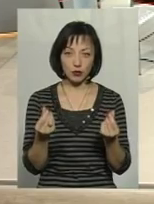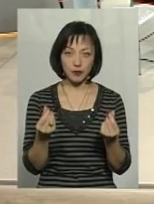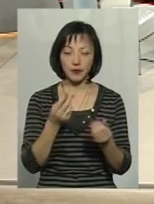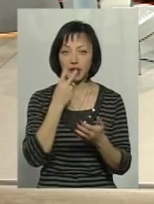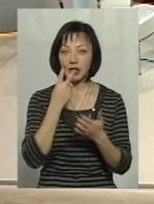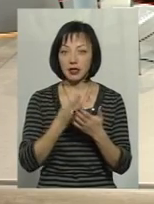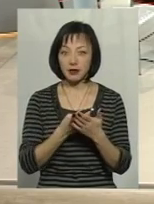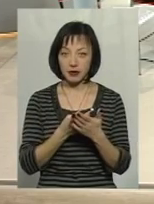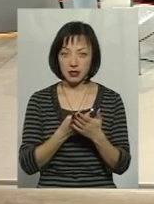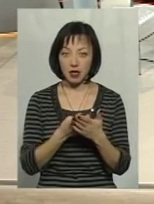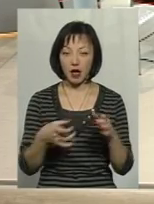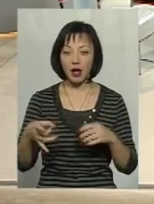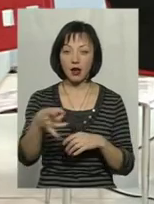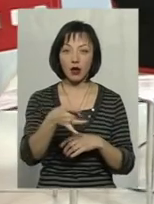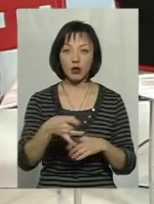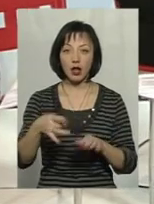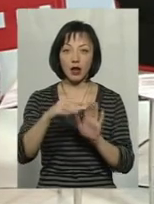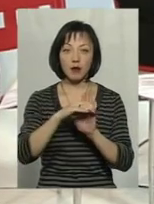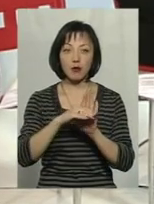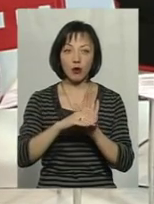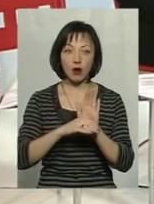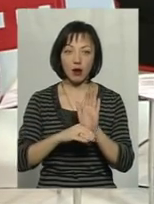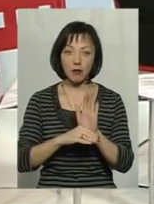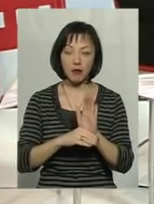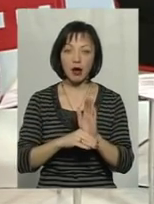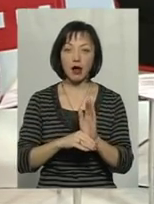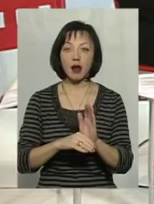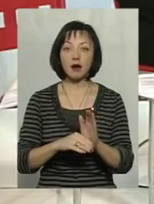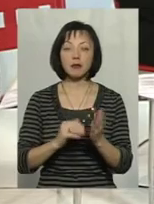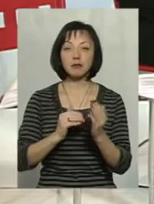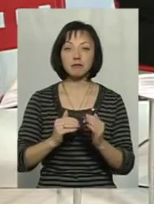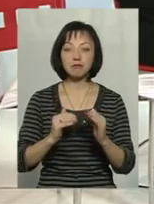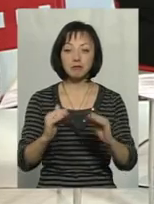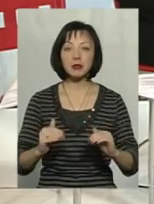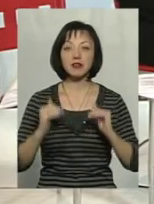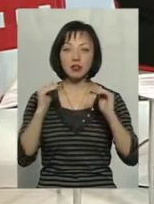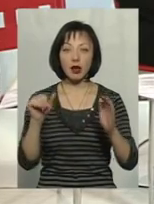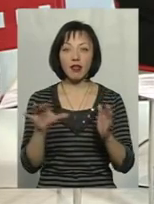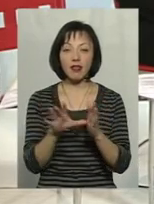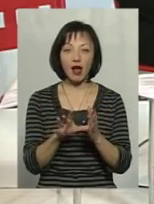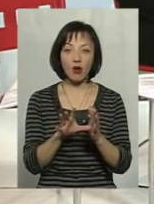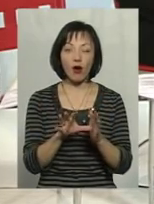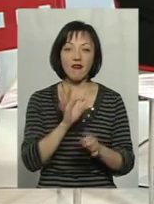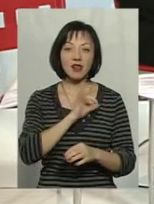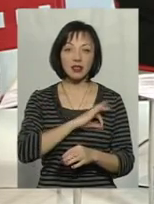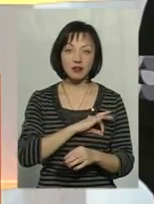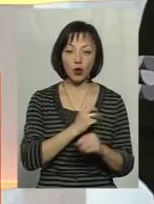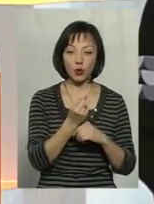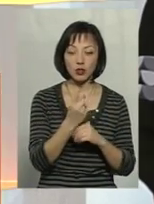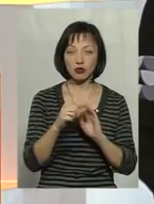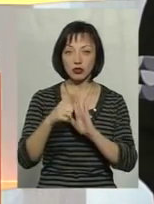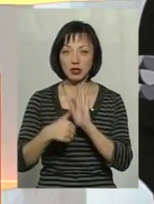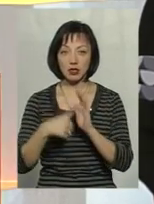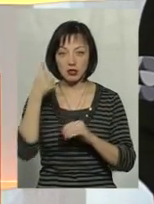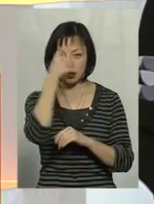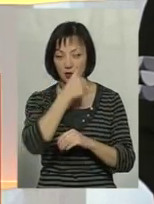дивіться, регіональна програма підвищення енергоефективності насправді існує, вона працює з 2011 по 2016 рік. Останні